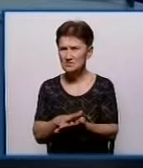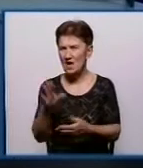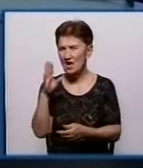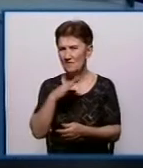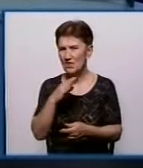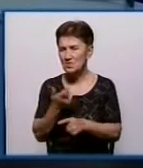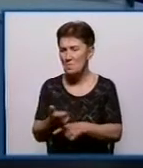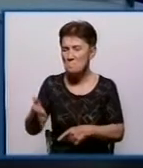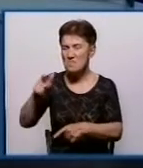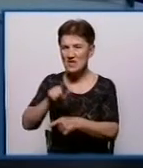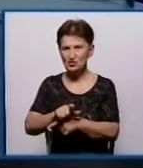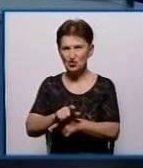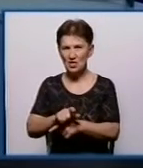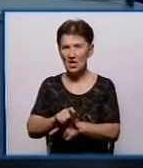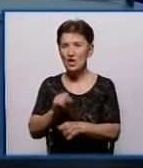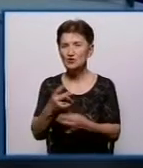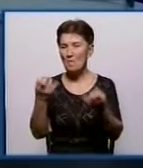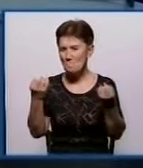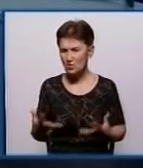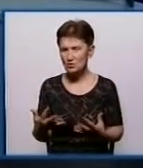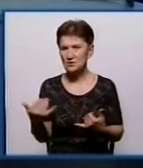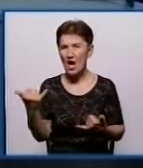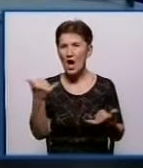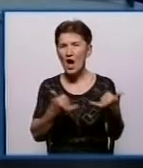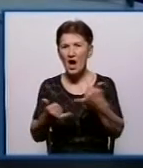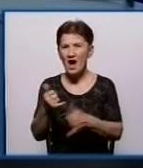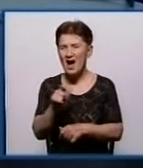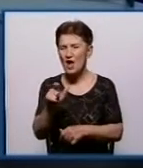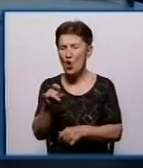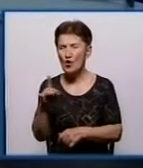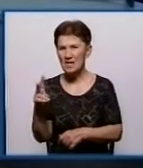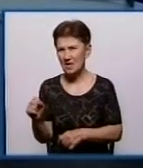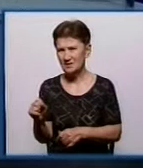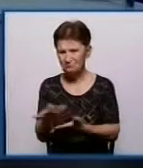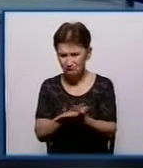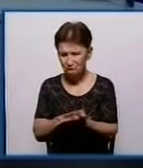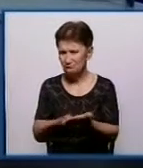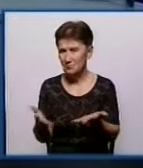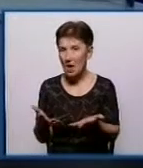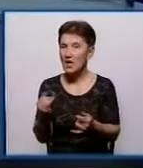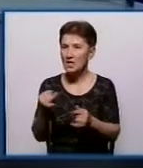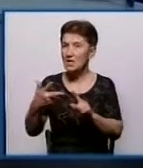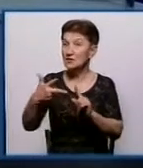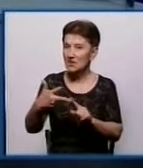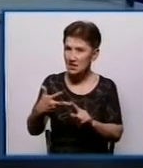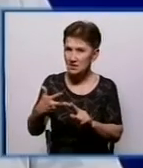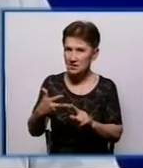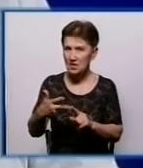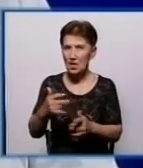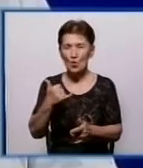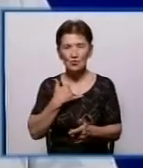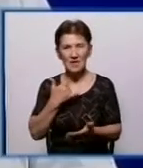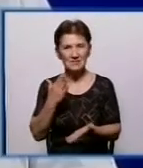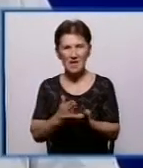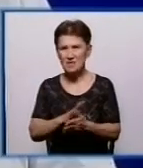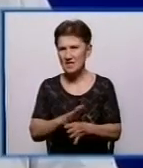більші, ніж витрати на просто хлорування води зі свердловим. І третя складова – населений пункт не є великим. Якщо